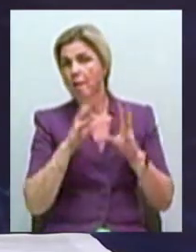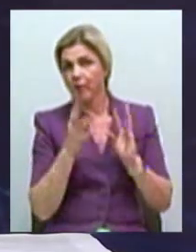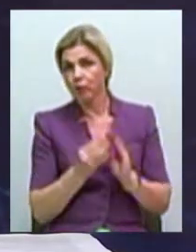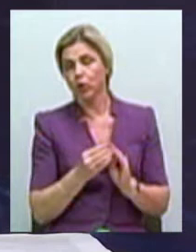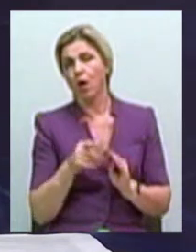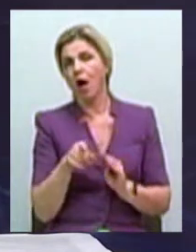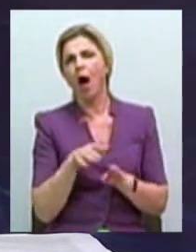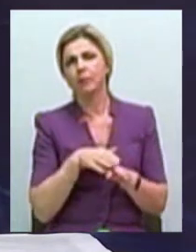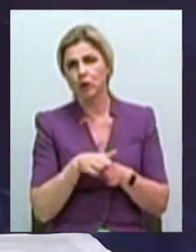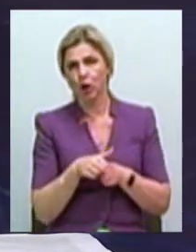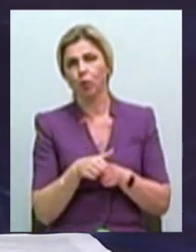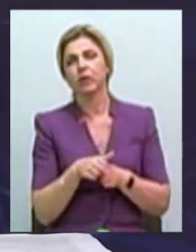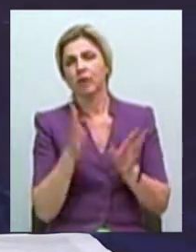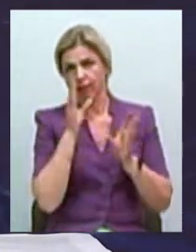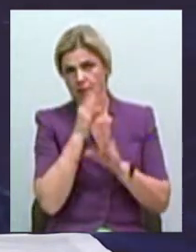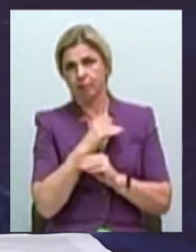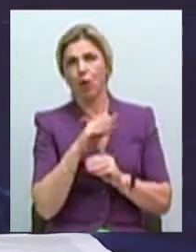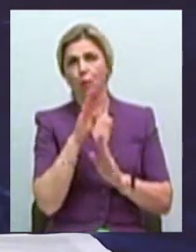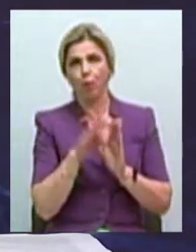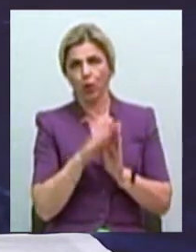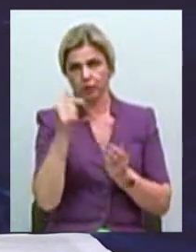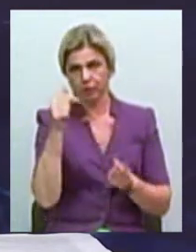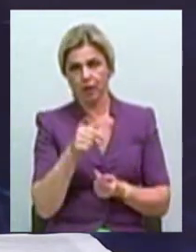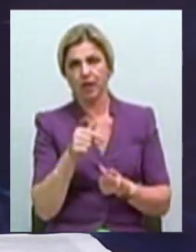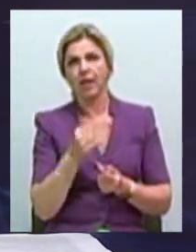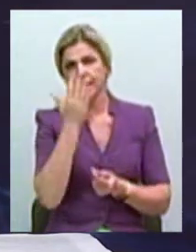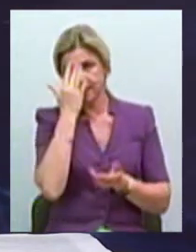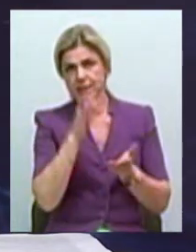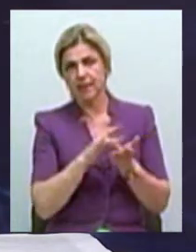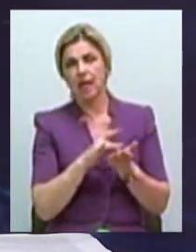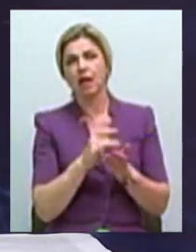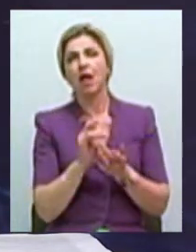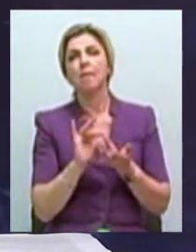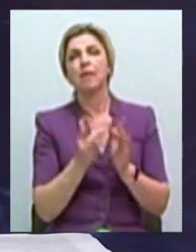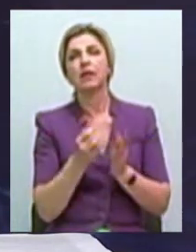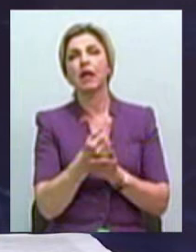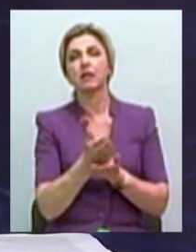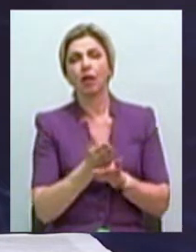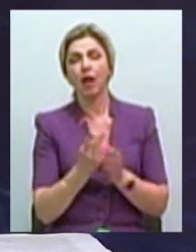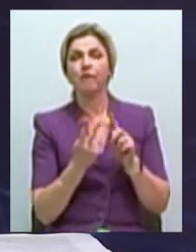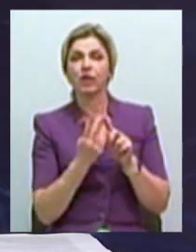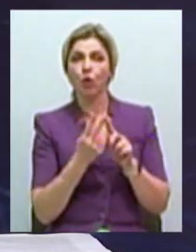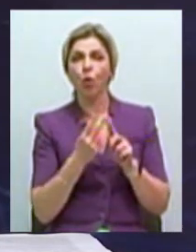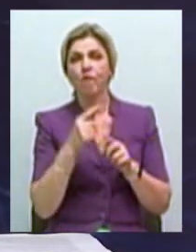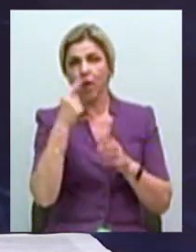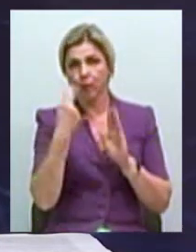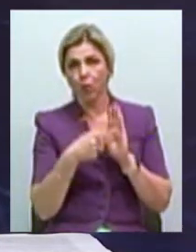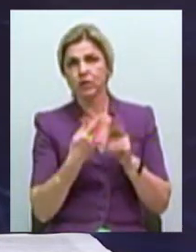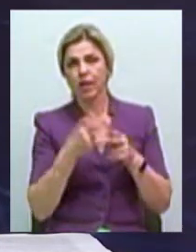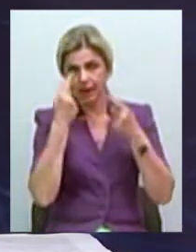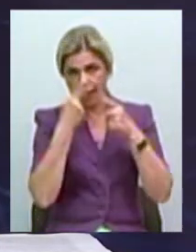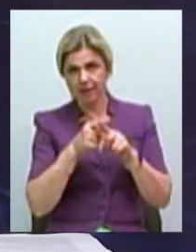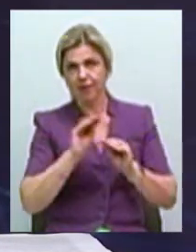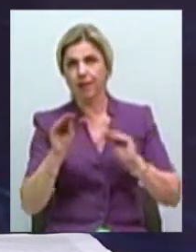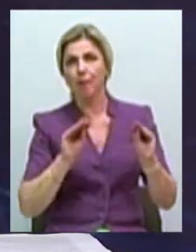абсолютно конвертируемо под цели медіатеки. Второй вопрос это, конечно, техническое наполнение. И